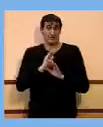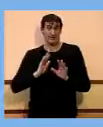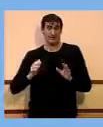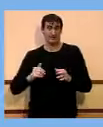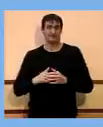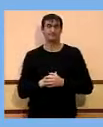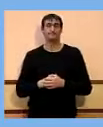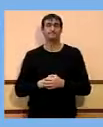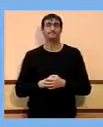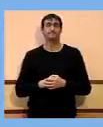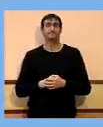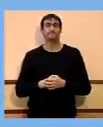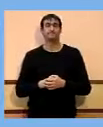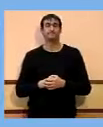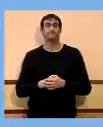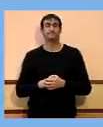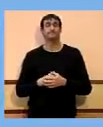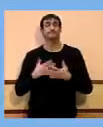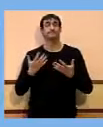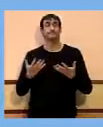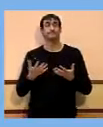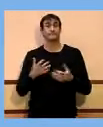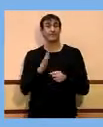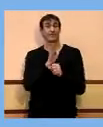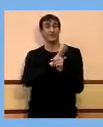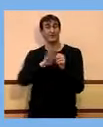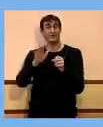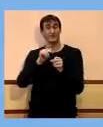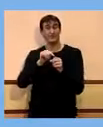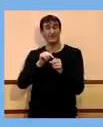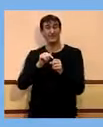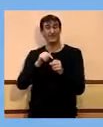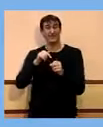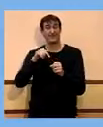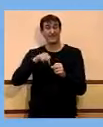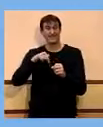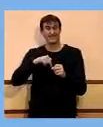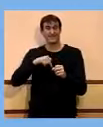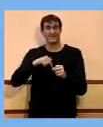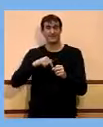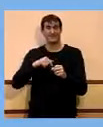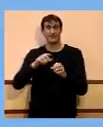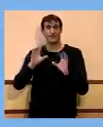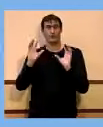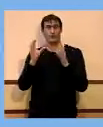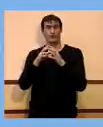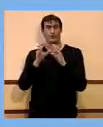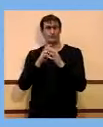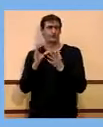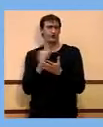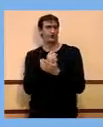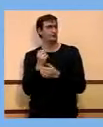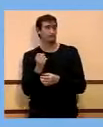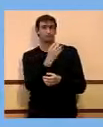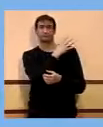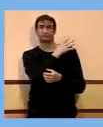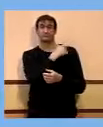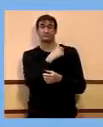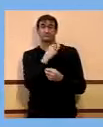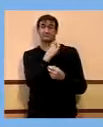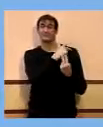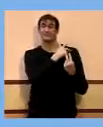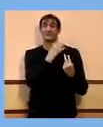La cobertura, per tant, aquí tenim la de tots els grups. Aquesta diapositiva la posem més que res,